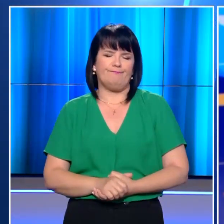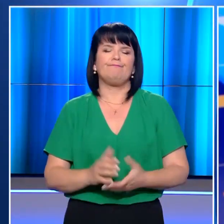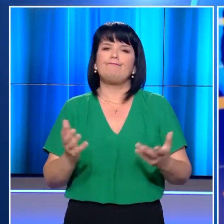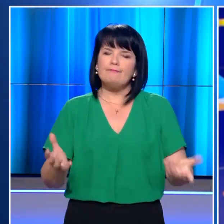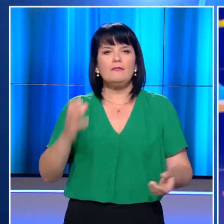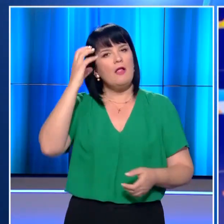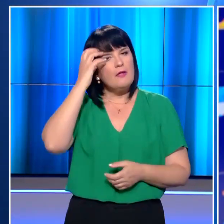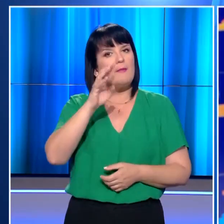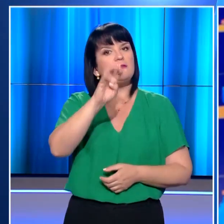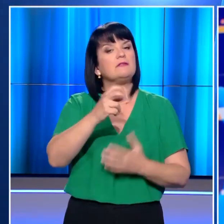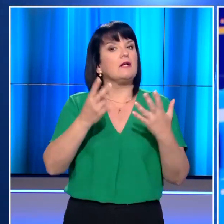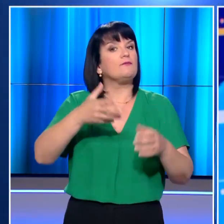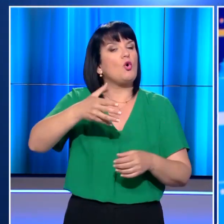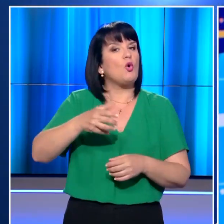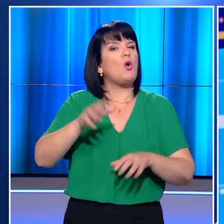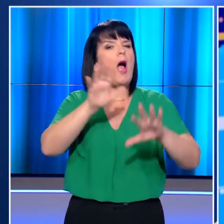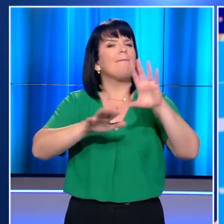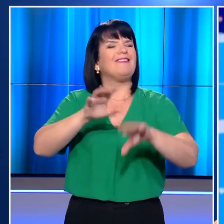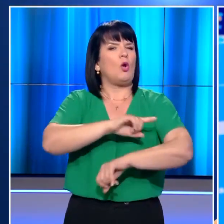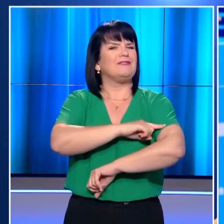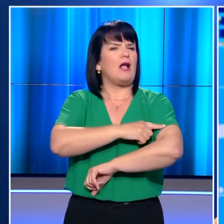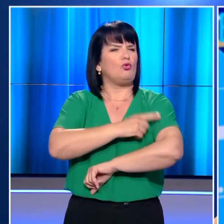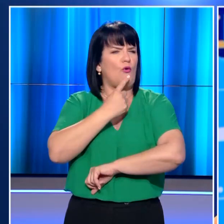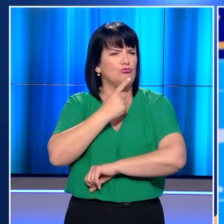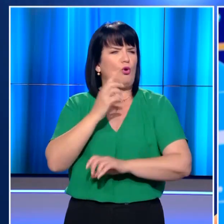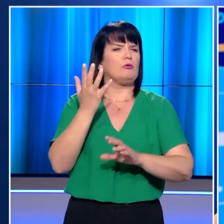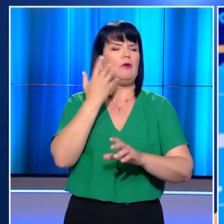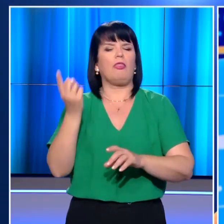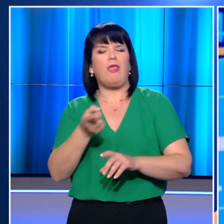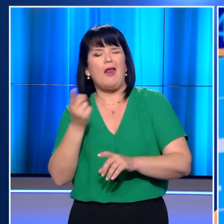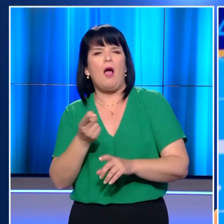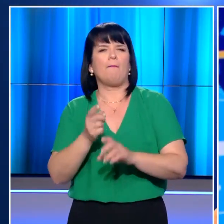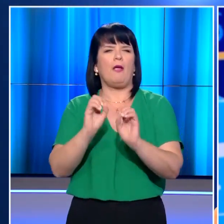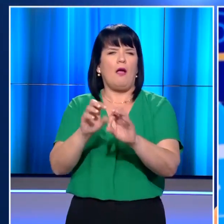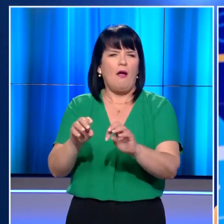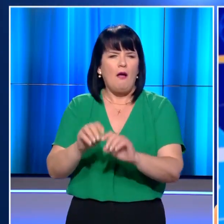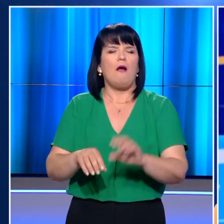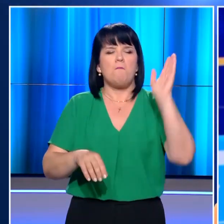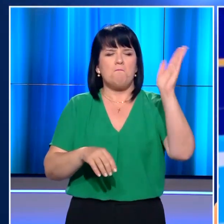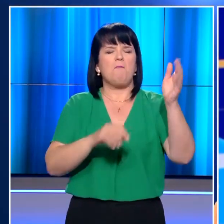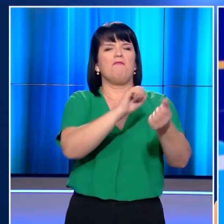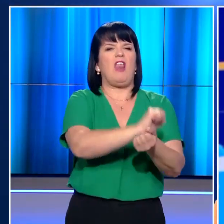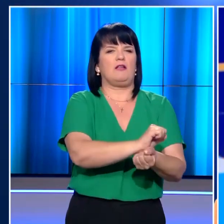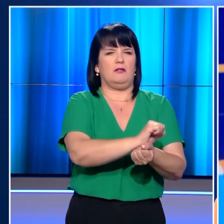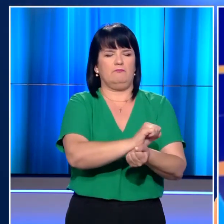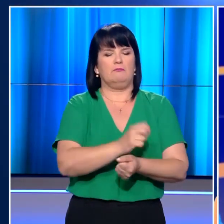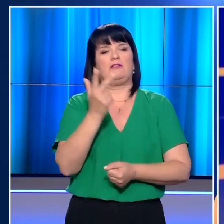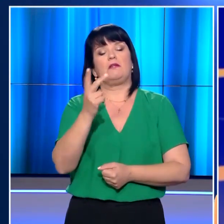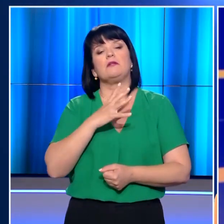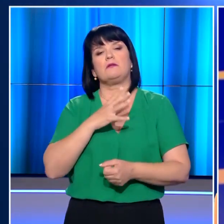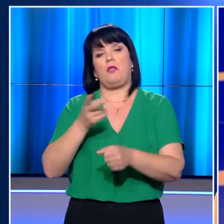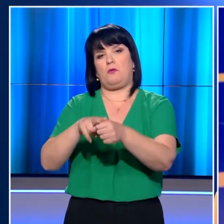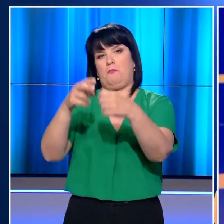Προφυλακισμένος είναι πλέον ο 47χρονος απαταιώνας ψευτογιατρός, που με τις δίθεν θεραπείες που χορηγούσε σε βαριά ασθενείς προκάλεσε το θάνατο τριών